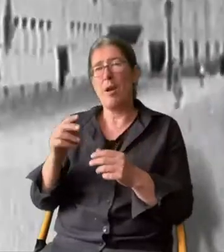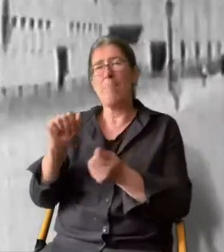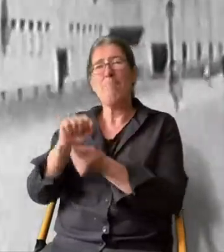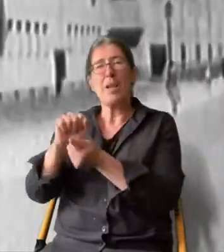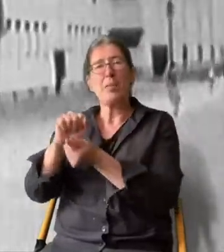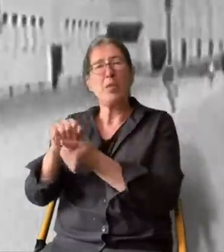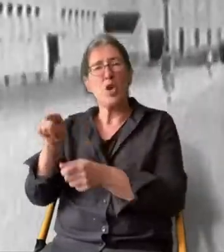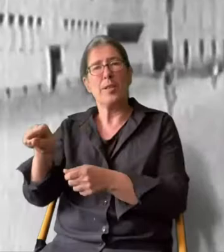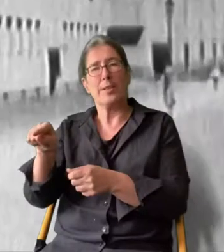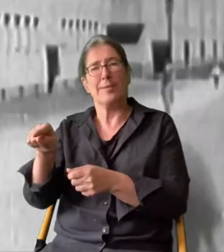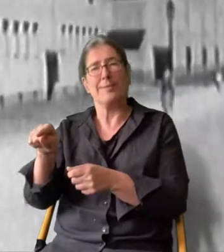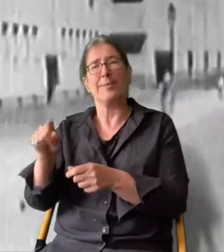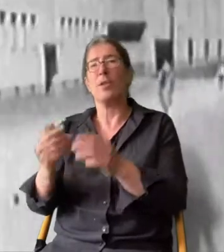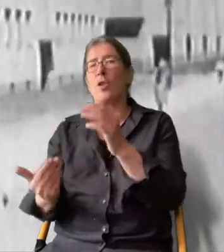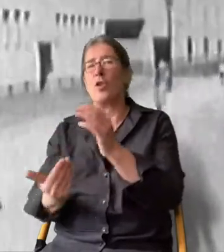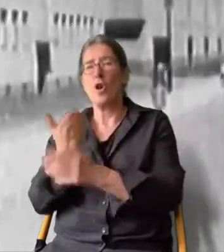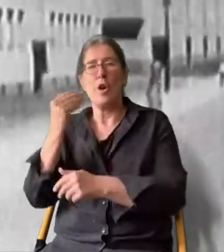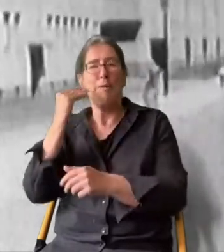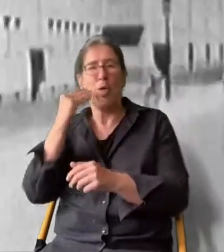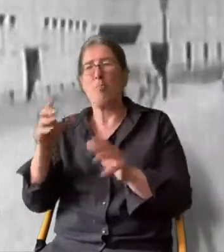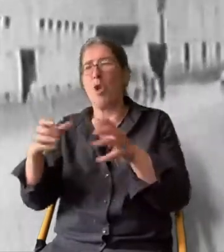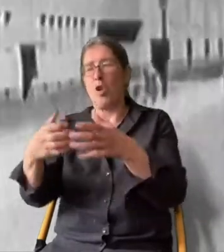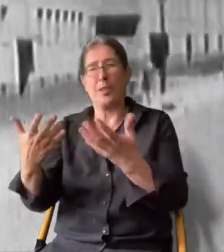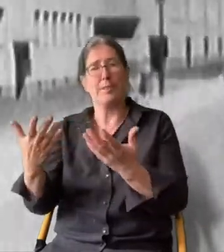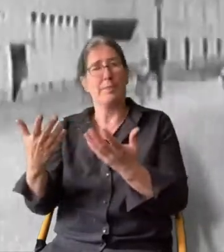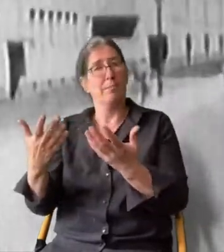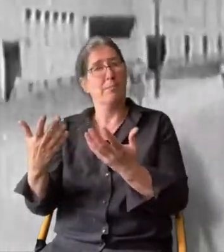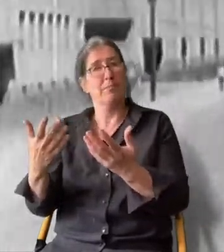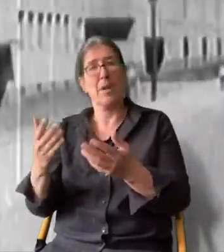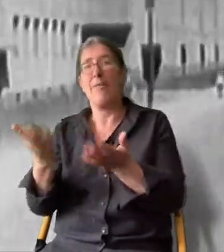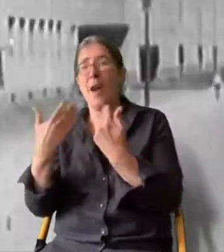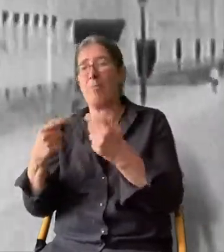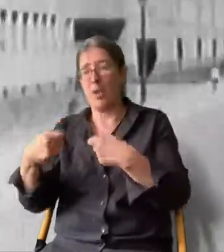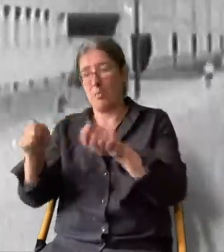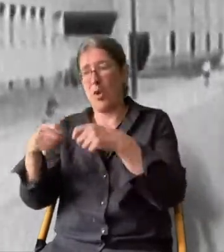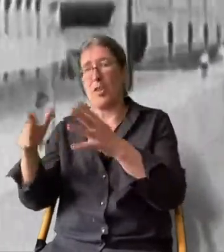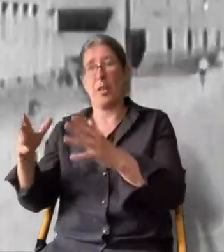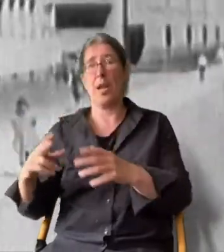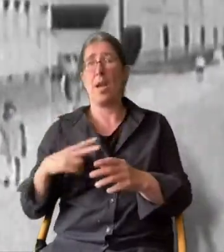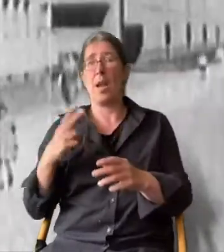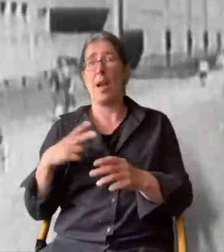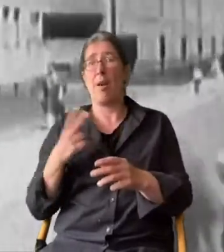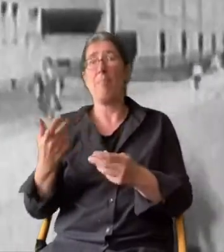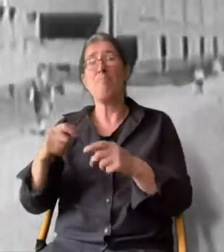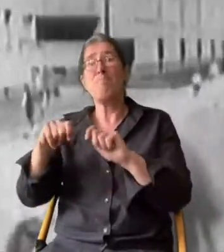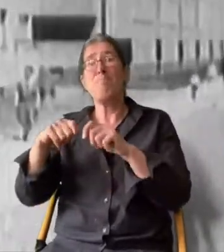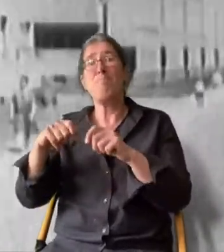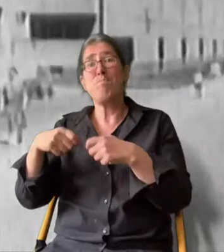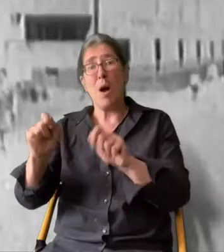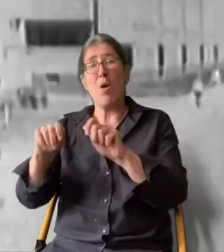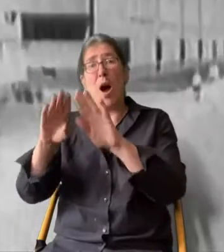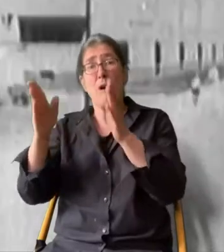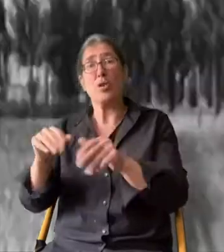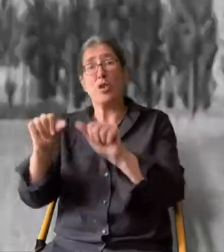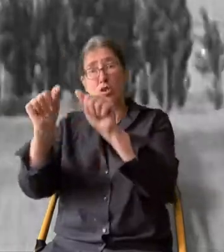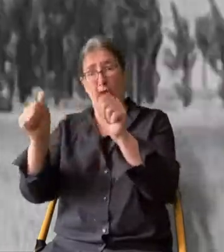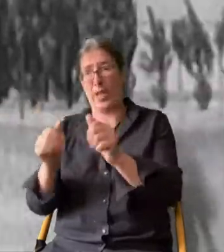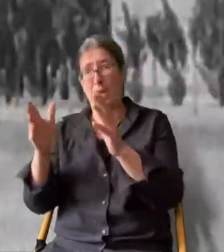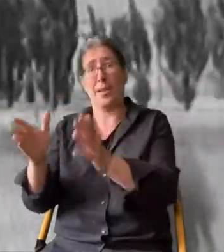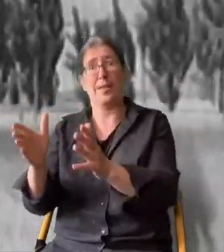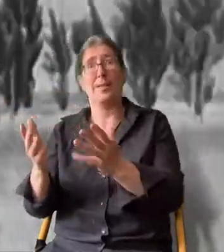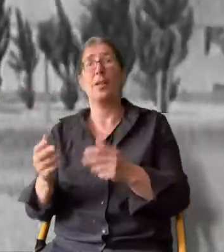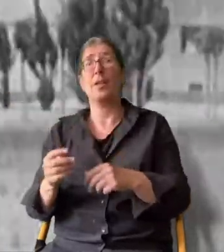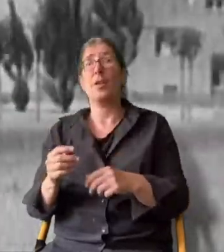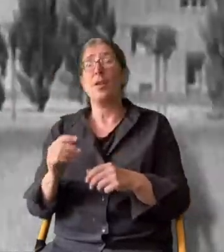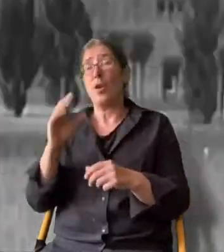Oder in Magdeburg, wo neue Wohnblocks und Gewerbegebäude im eleganten und gleichzeitig zweckmäßigen Bauhausstil